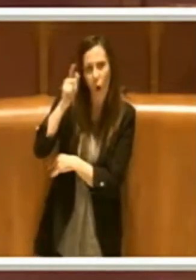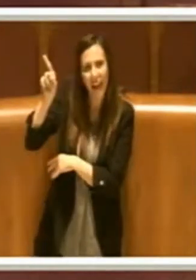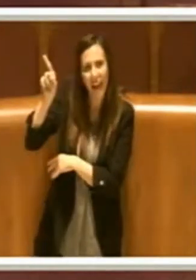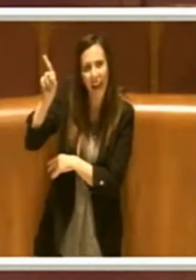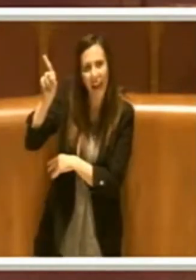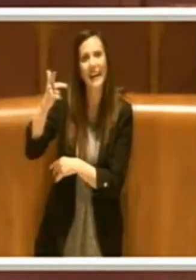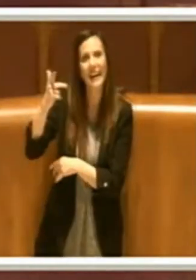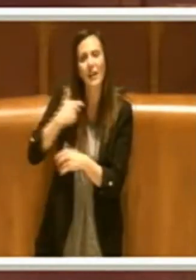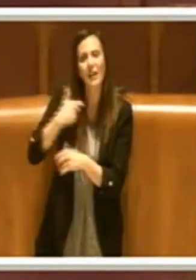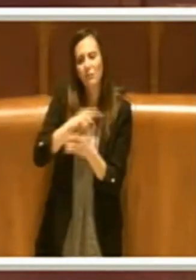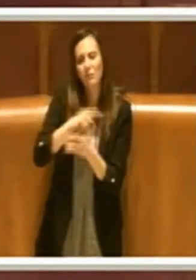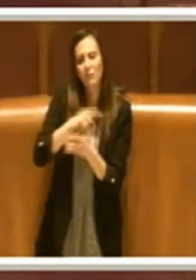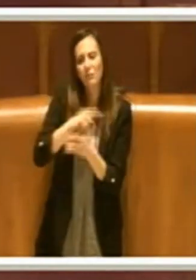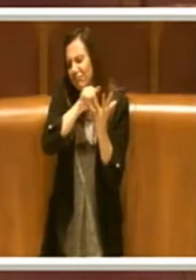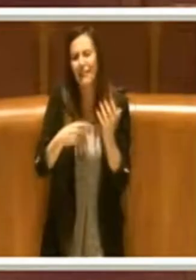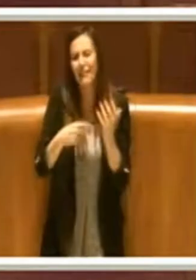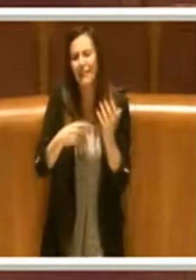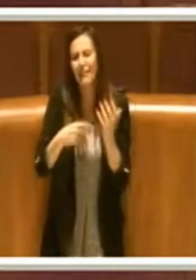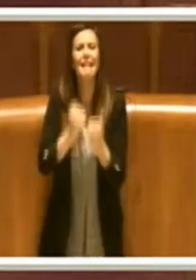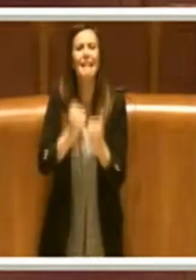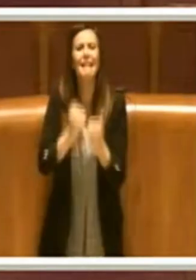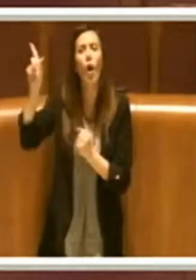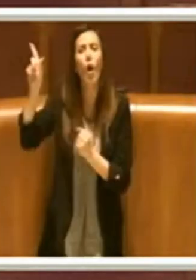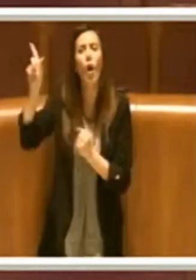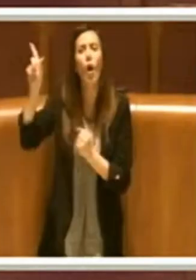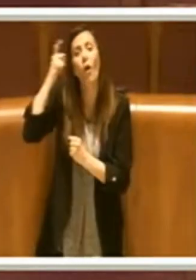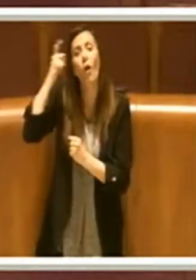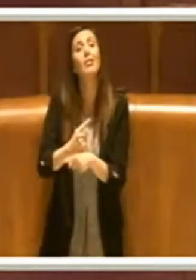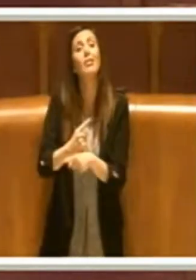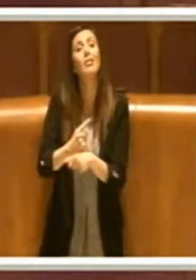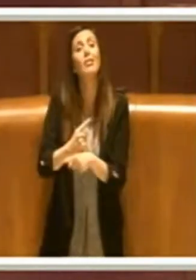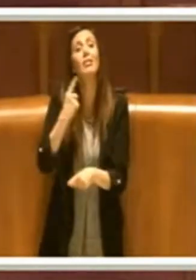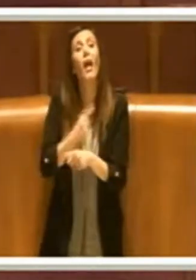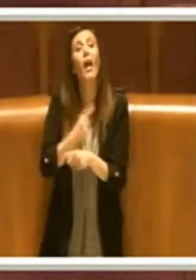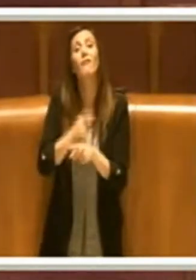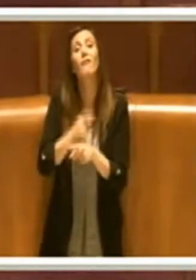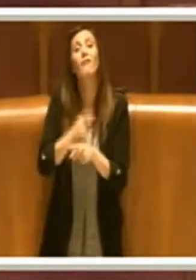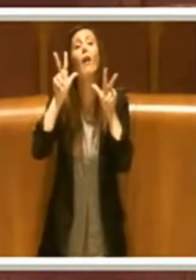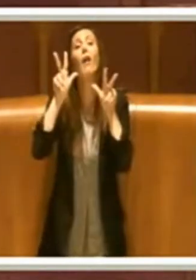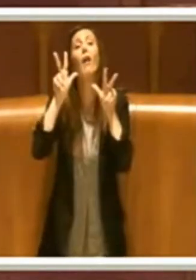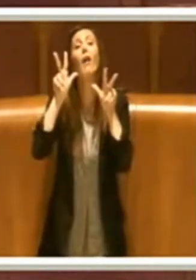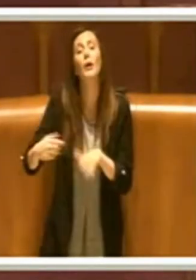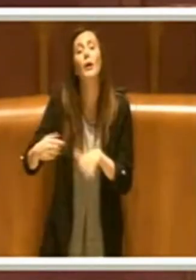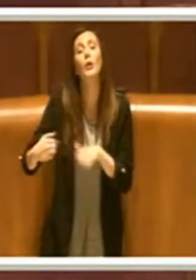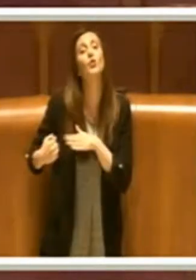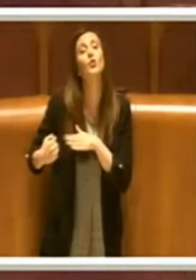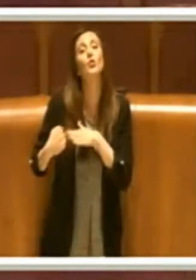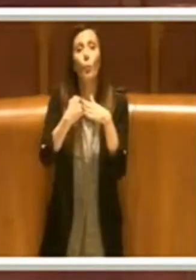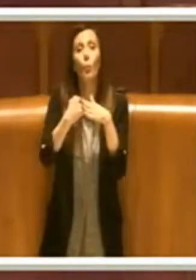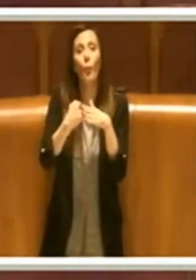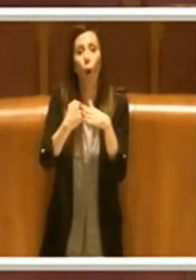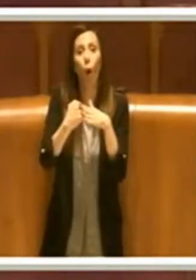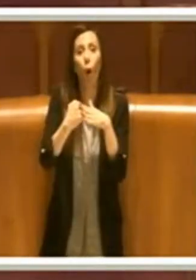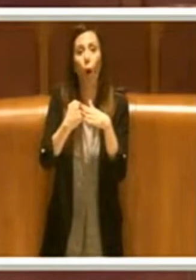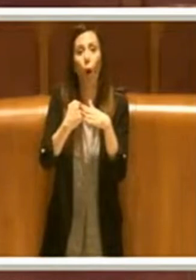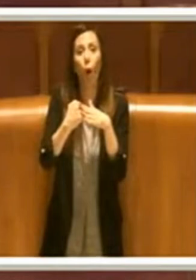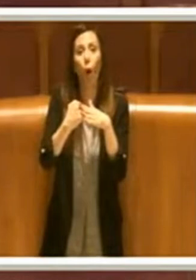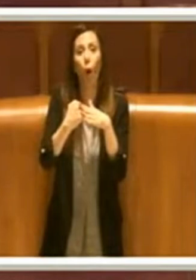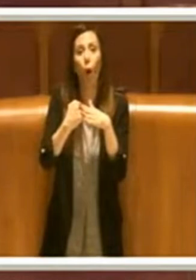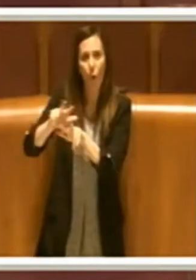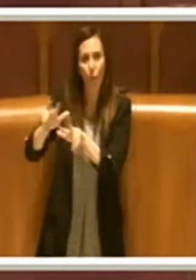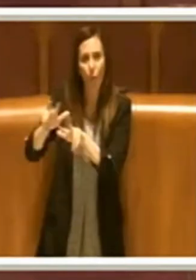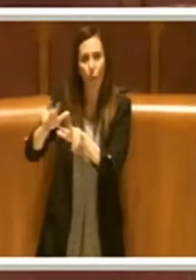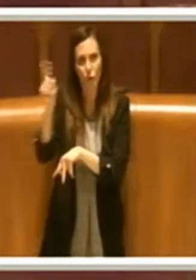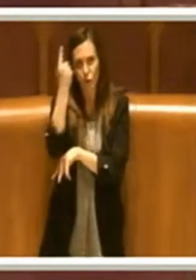di iniziative che il governo deve mettere in atto a supporto dei comuni, ma soprattutto